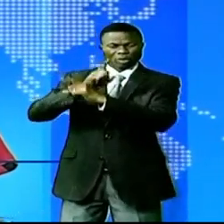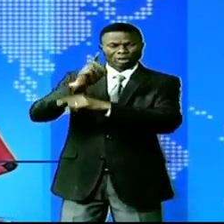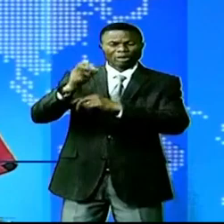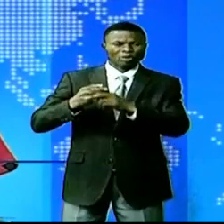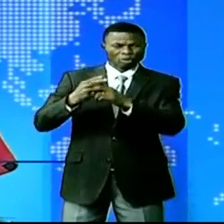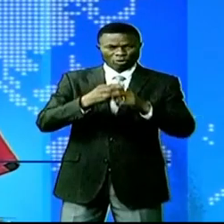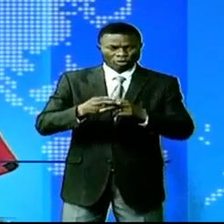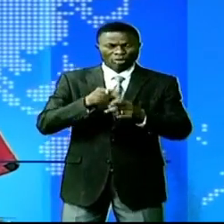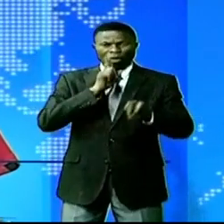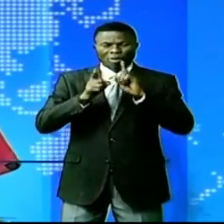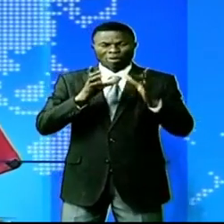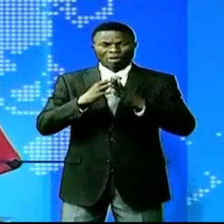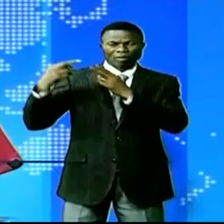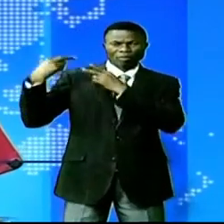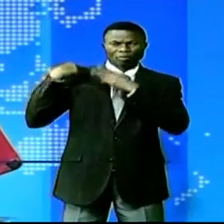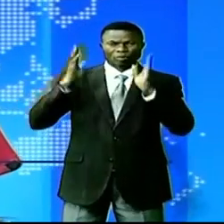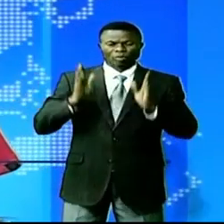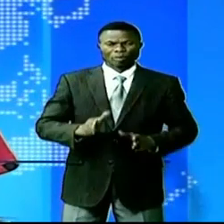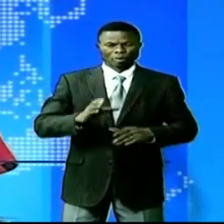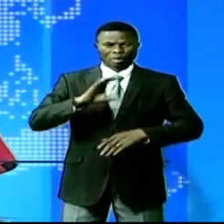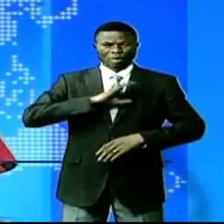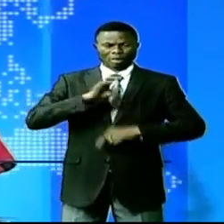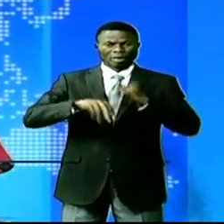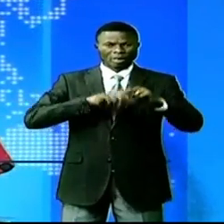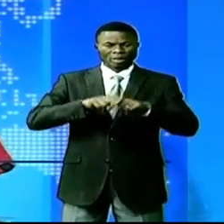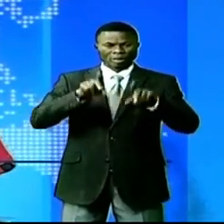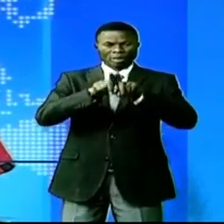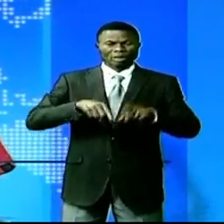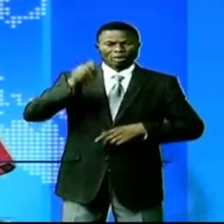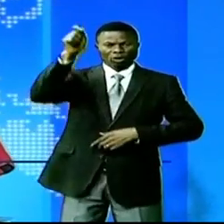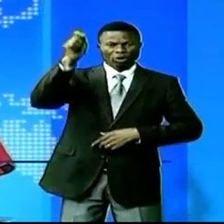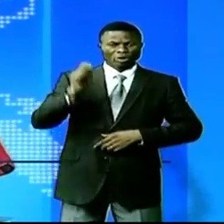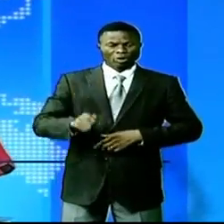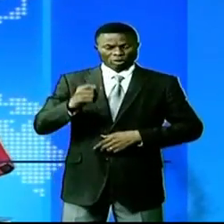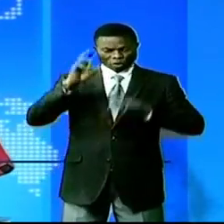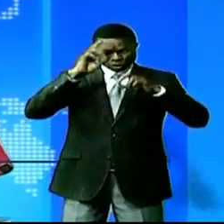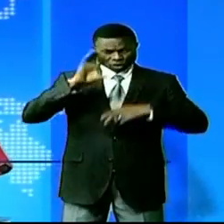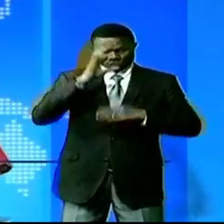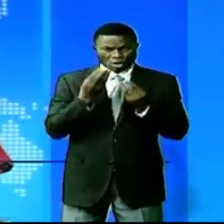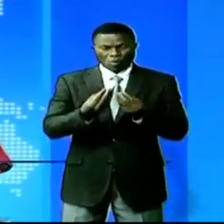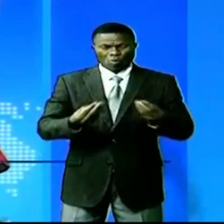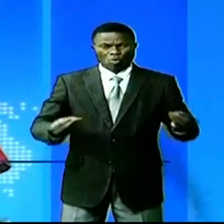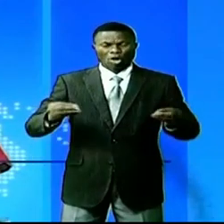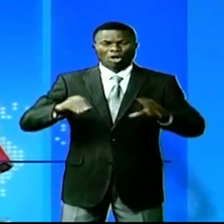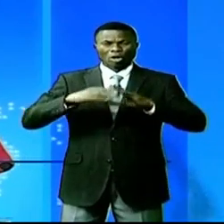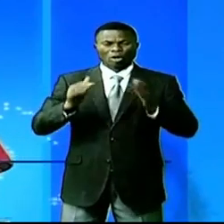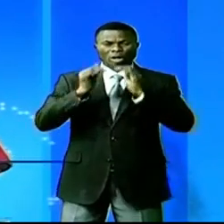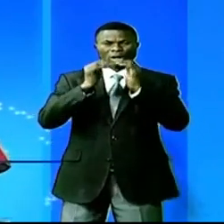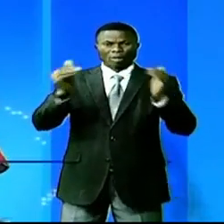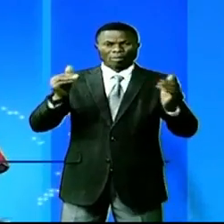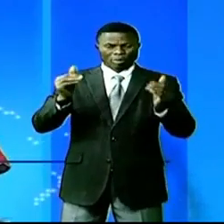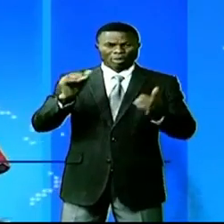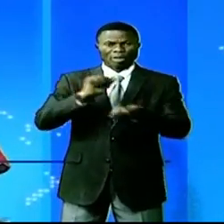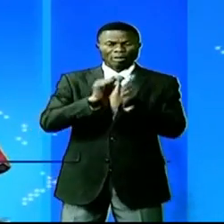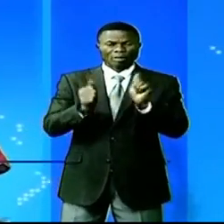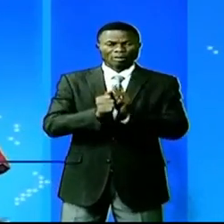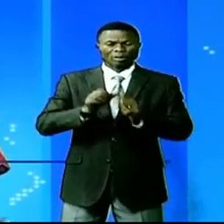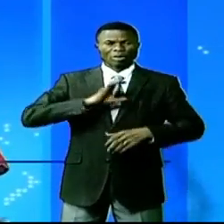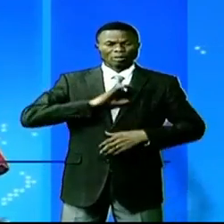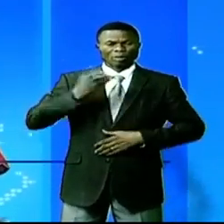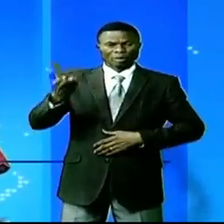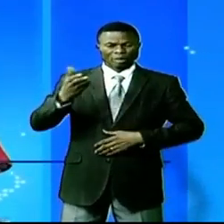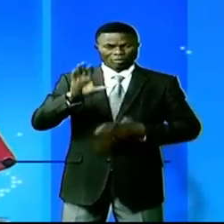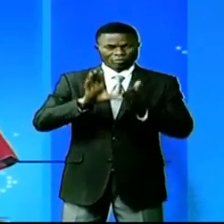avec le responsable de la police et de l'armée pour étudier comment majorer la paix de ces hommes en uniforme.